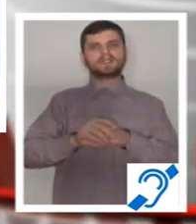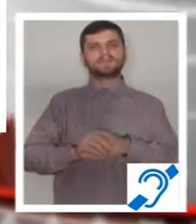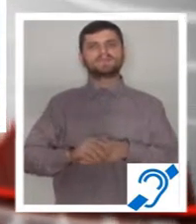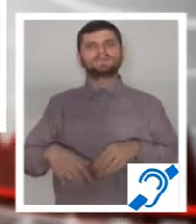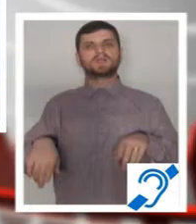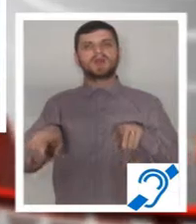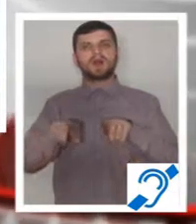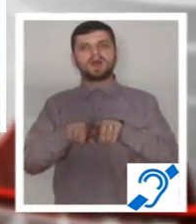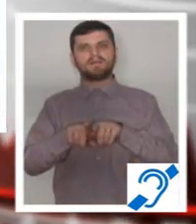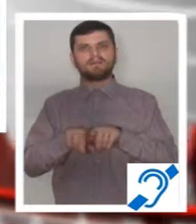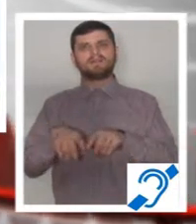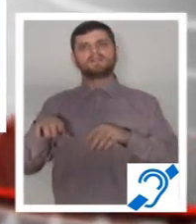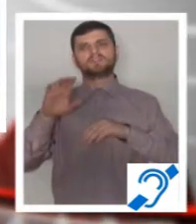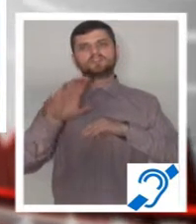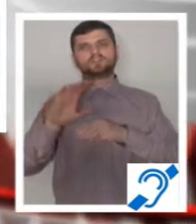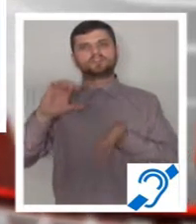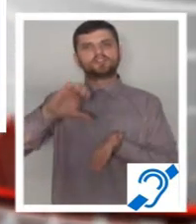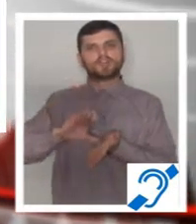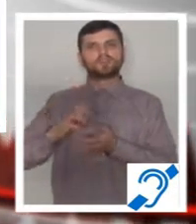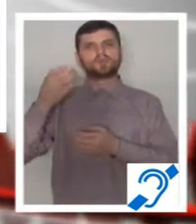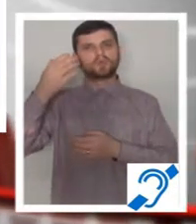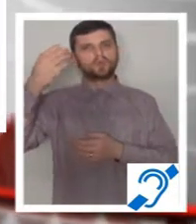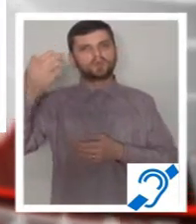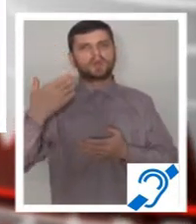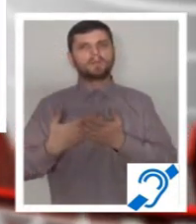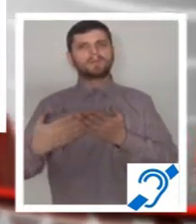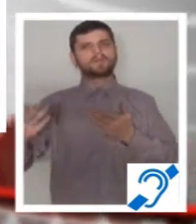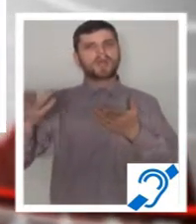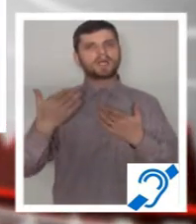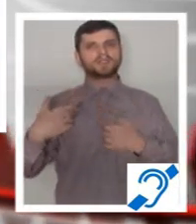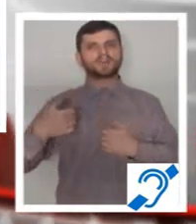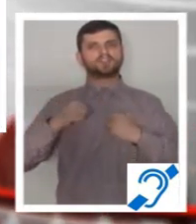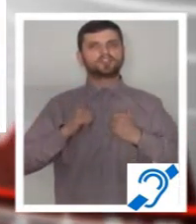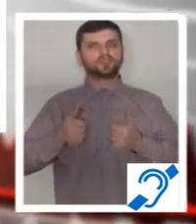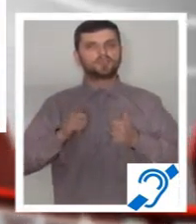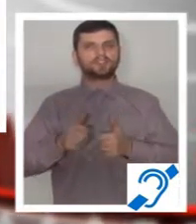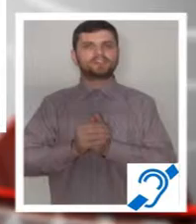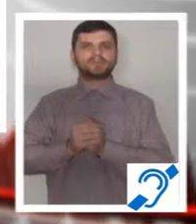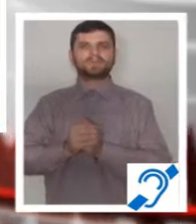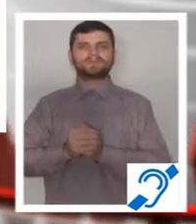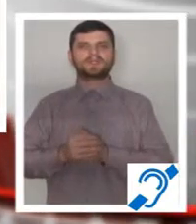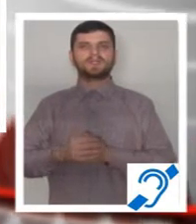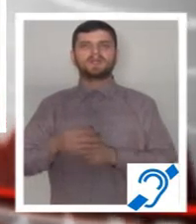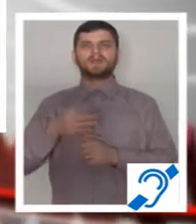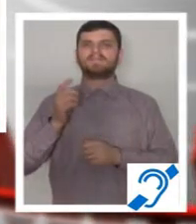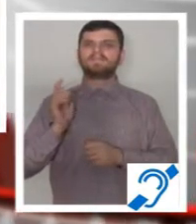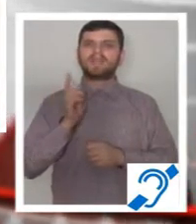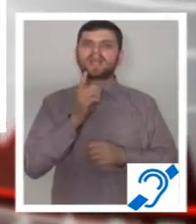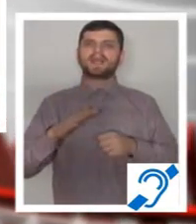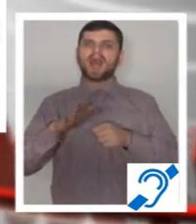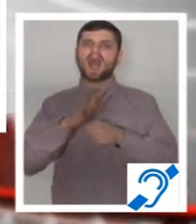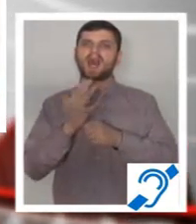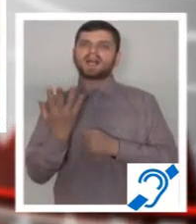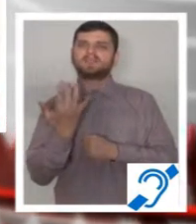cultural și istoric al localității în scopul creșterii atractivității turistice. Pe spațiul pus la dispoziție de către fiecare administrație